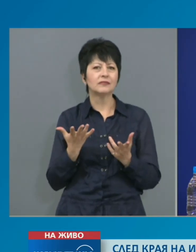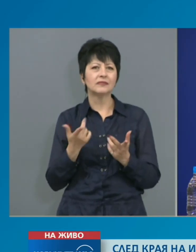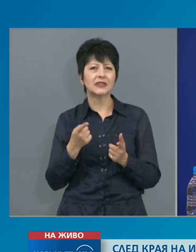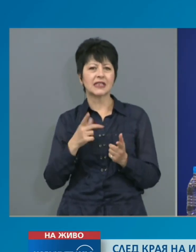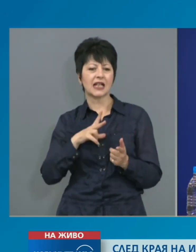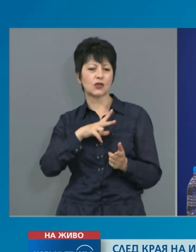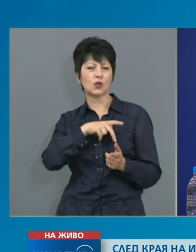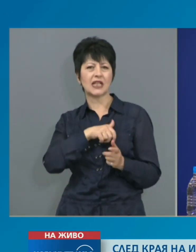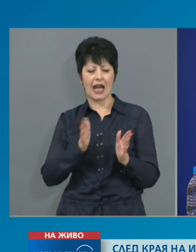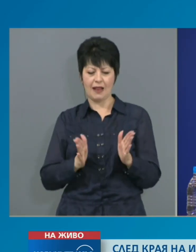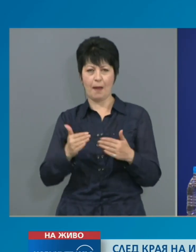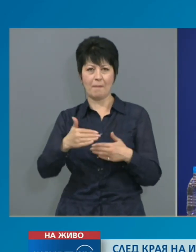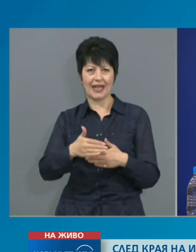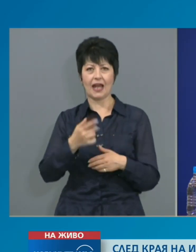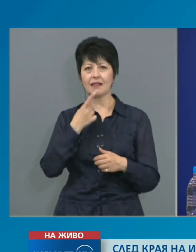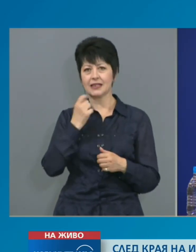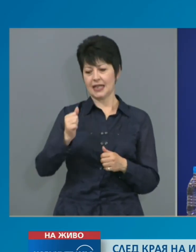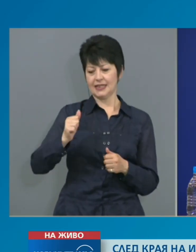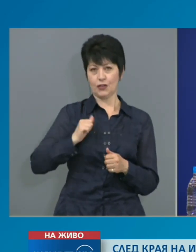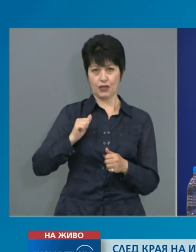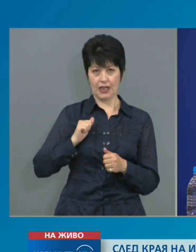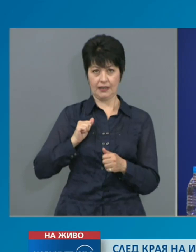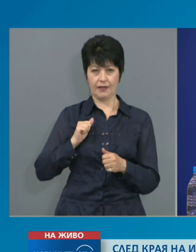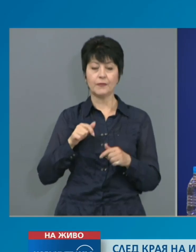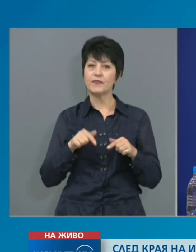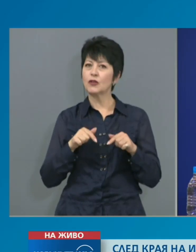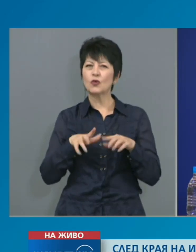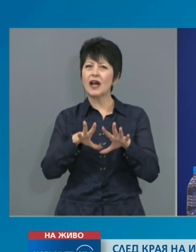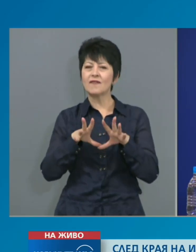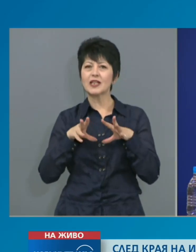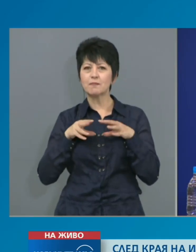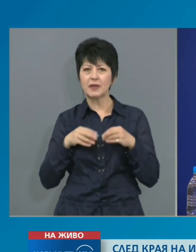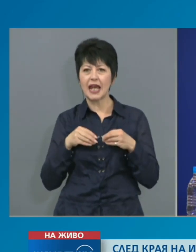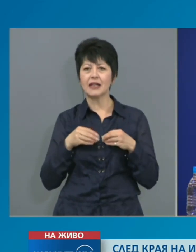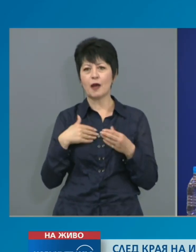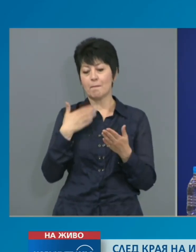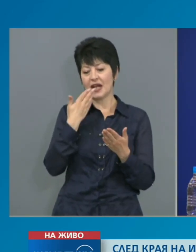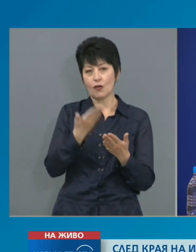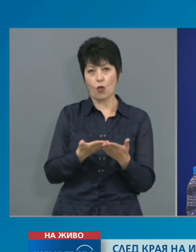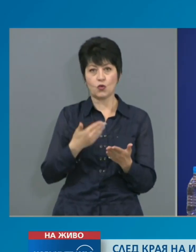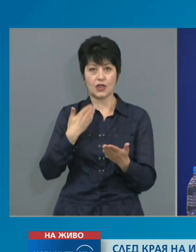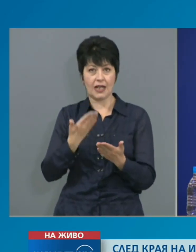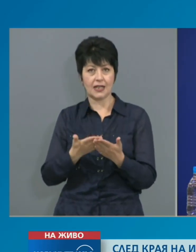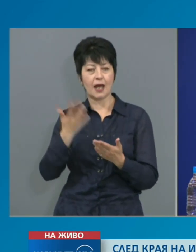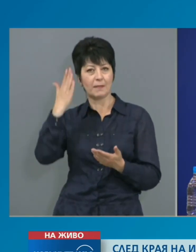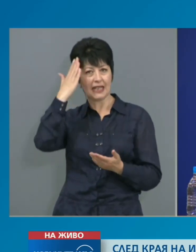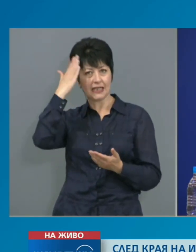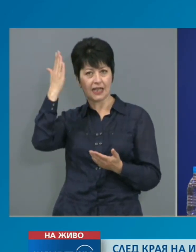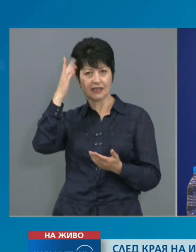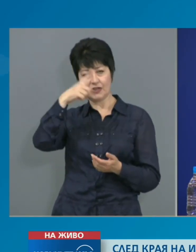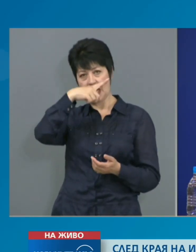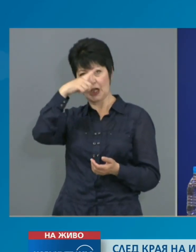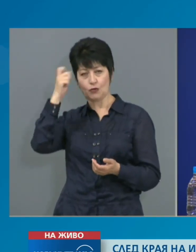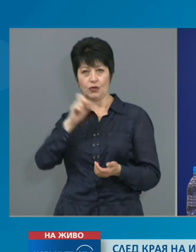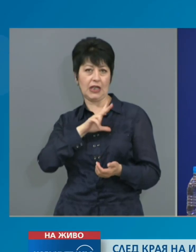социален пакет за защита, като тук са възприяти изцяло предложенията на Министерство на труда и социалната